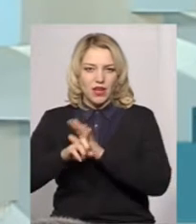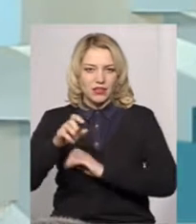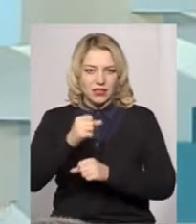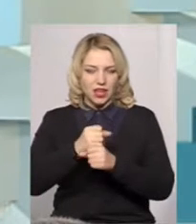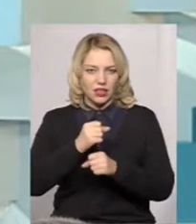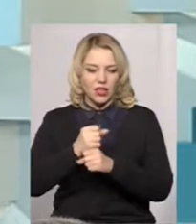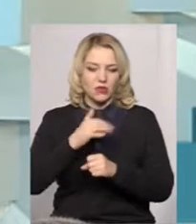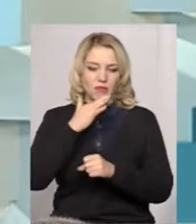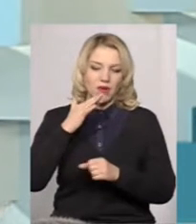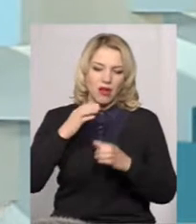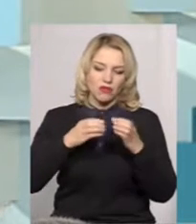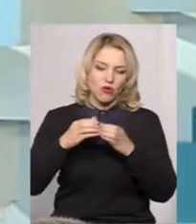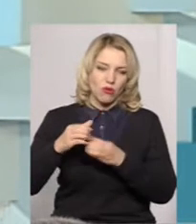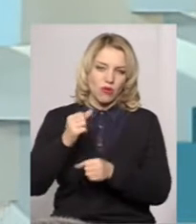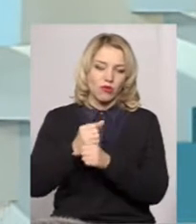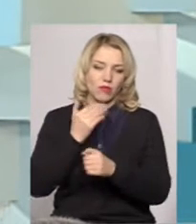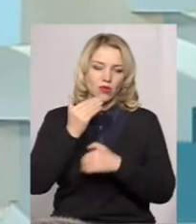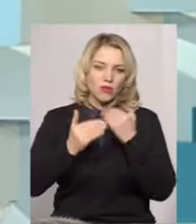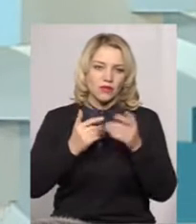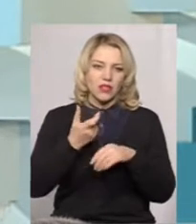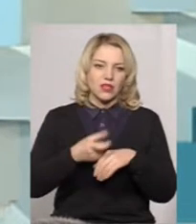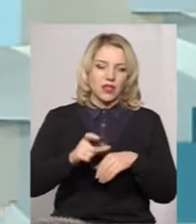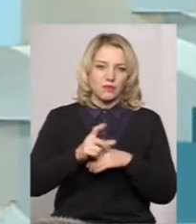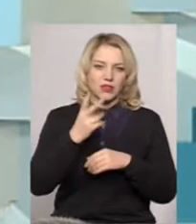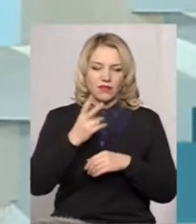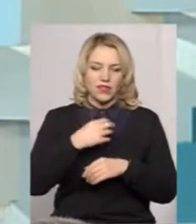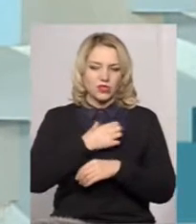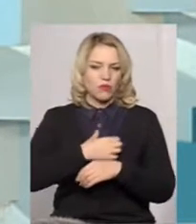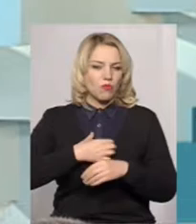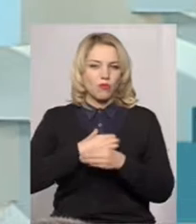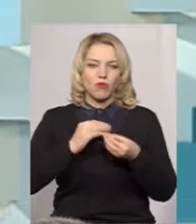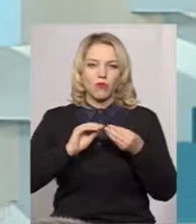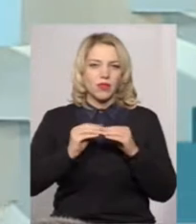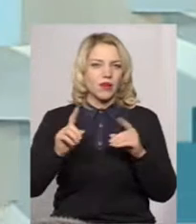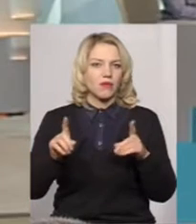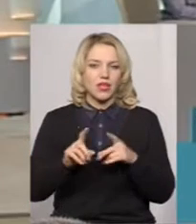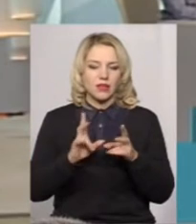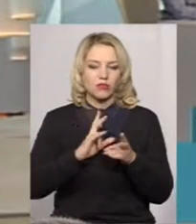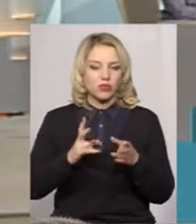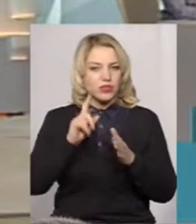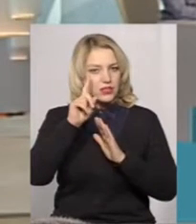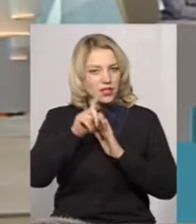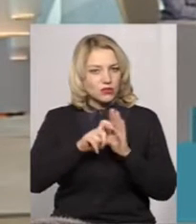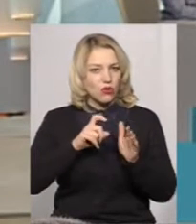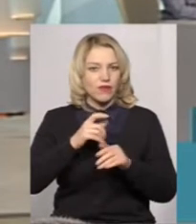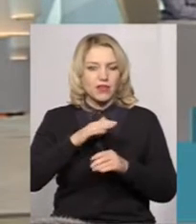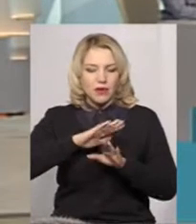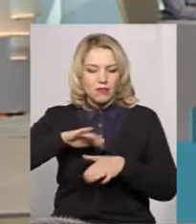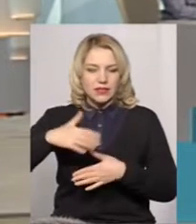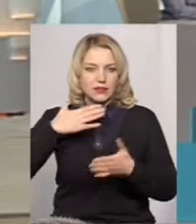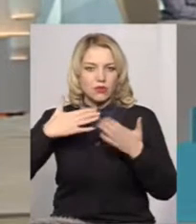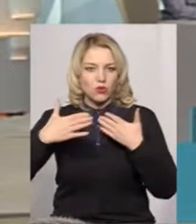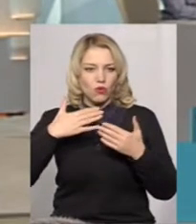багато хто робив опитування і таких дві найбільших ключових проблеми, які були з'ясовані після спілкування з